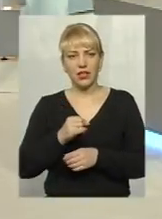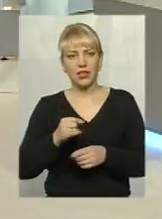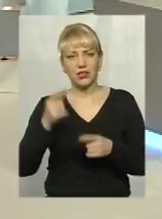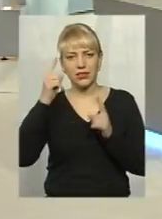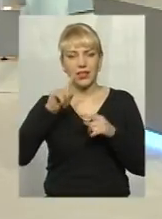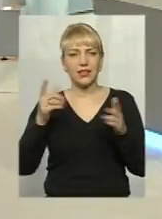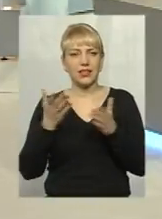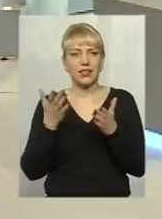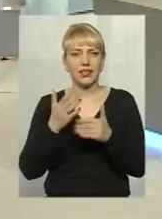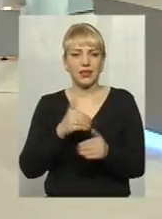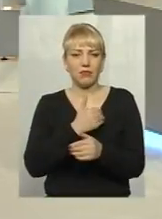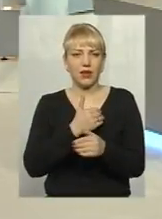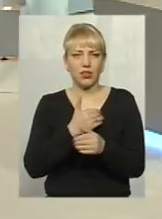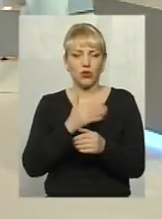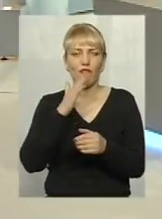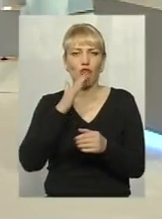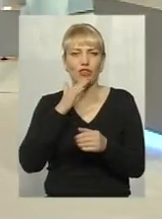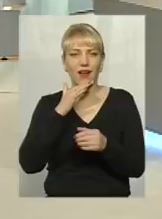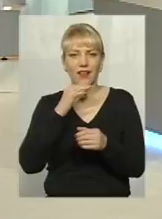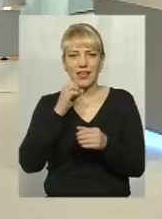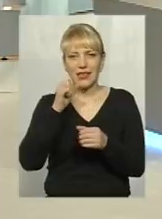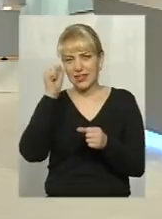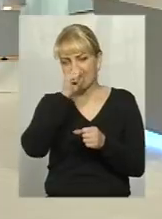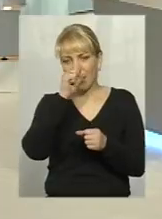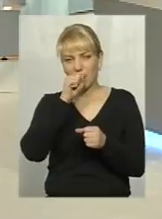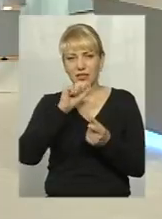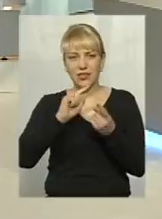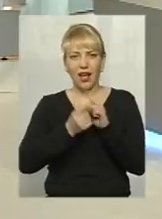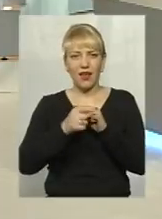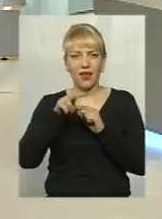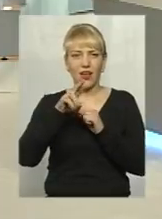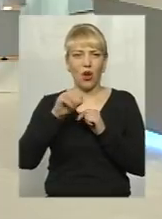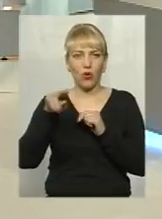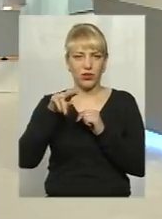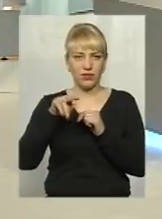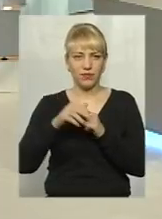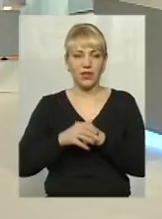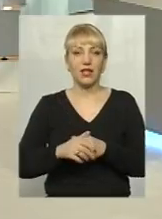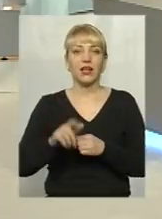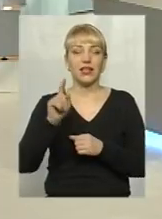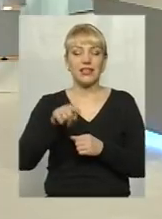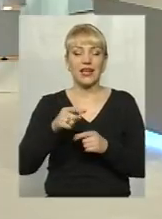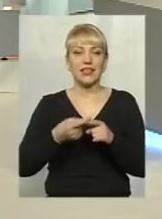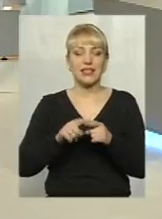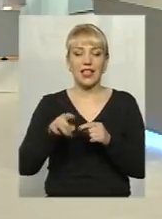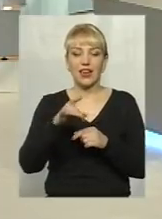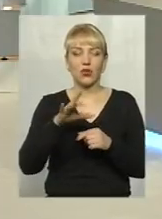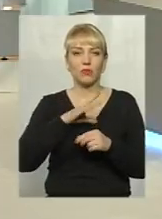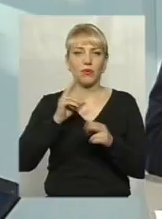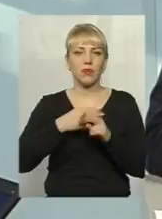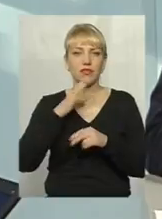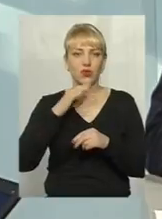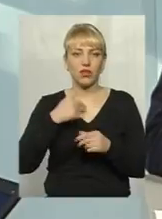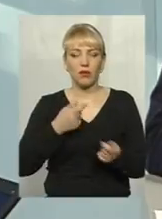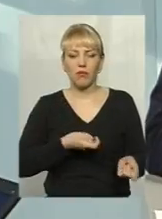знаєте, при якій температурі замерзає вода, як працюють пожежні автомобілі. Мало того, цей район був безводний, тобто нам приходилось